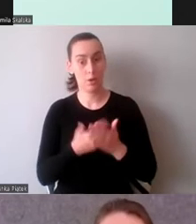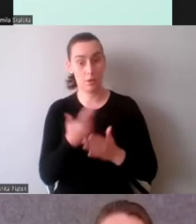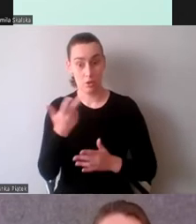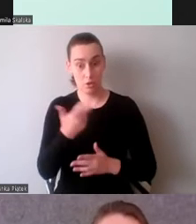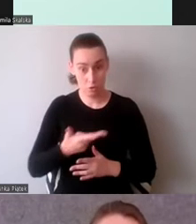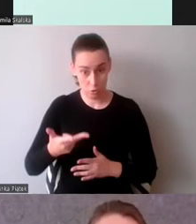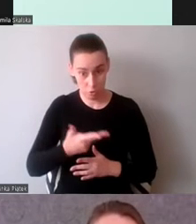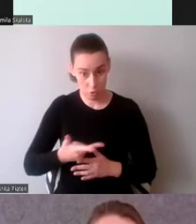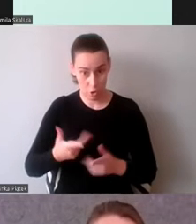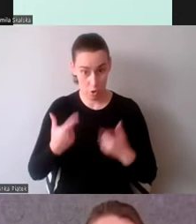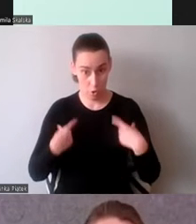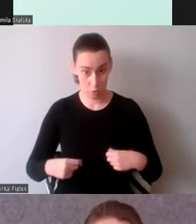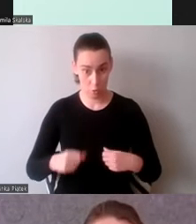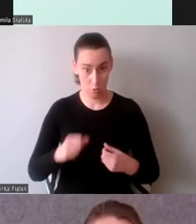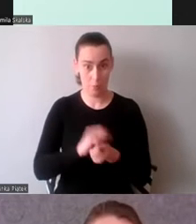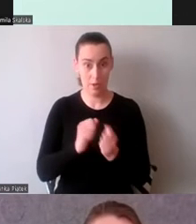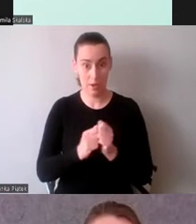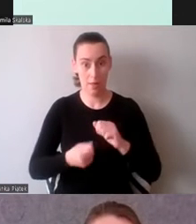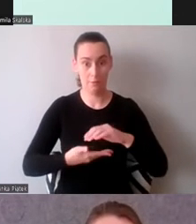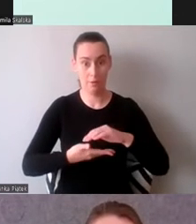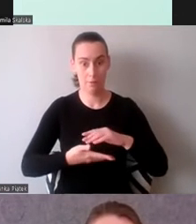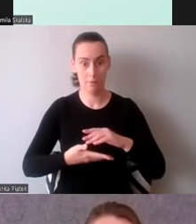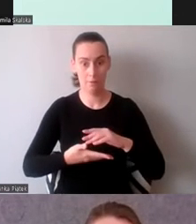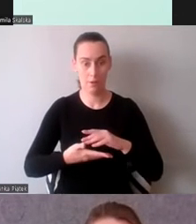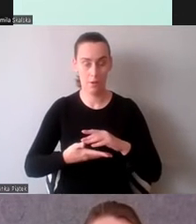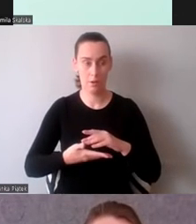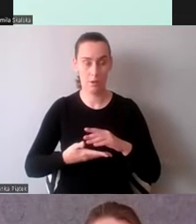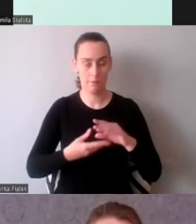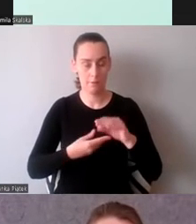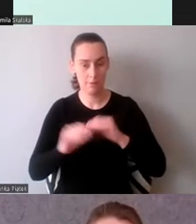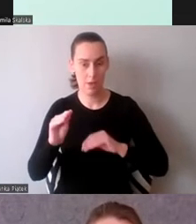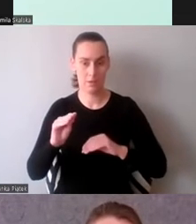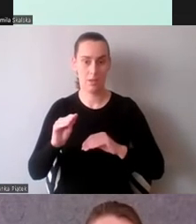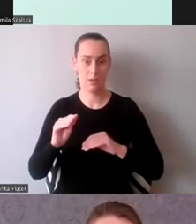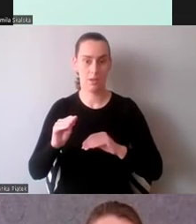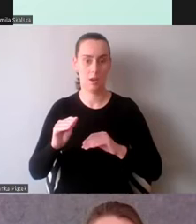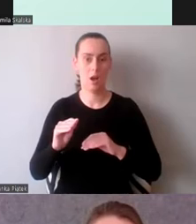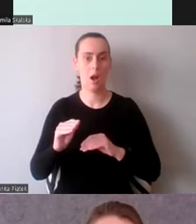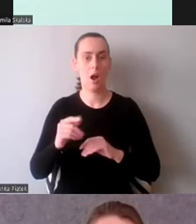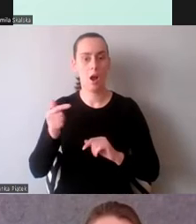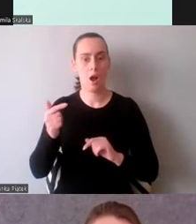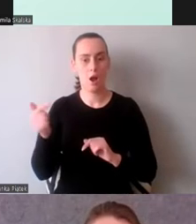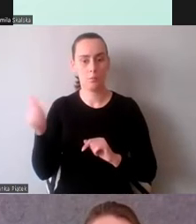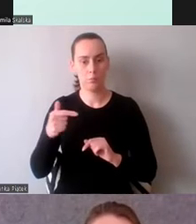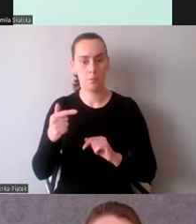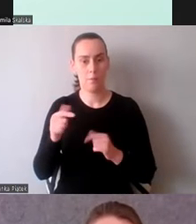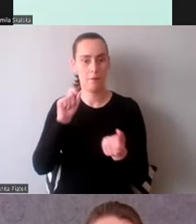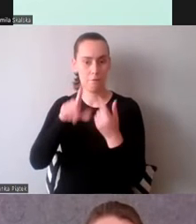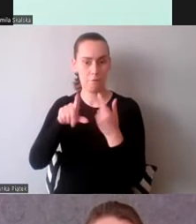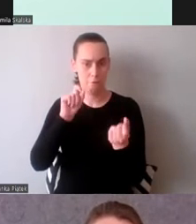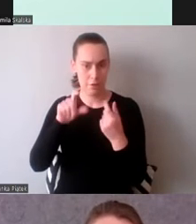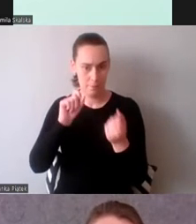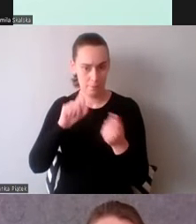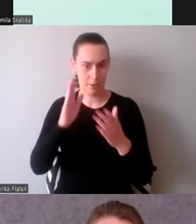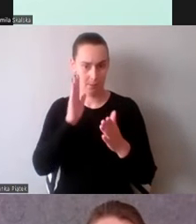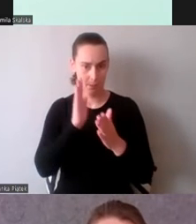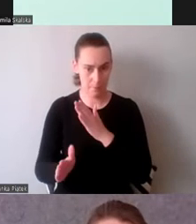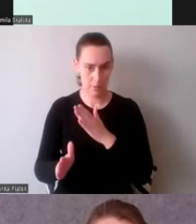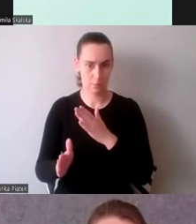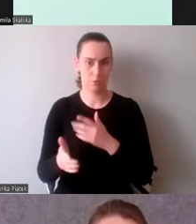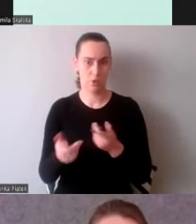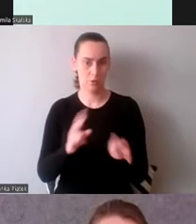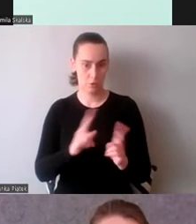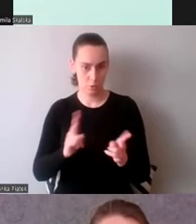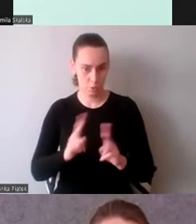przynajmniej trzyosobowy dialog, że musi być bezpośredni feedback dla tłumacza oraz również,